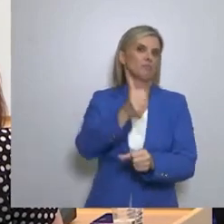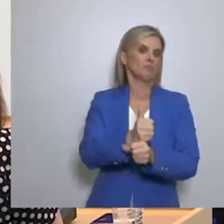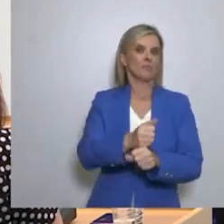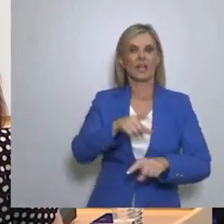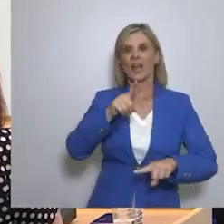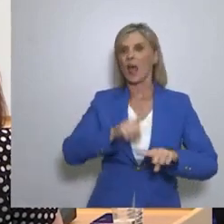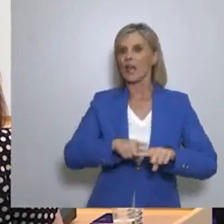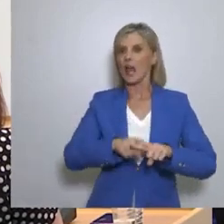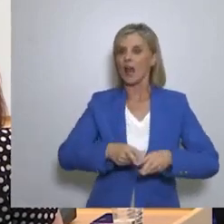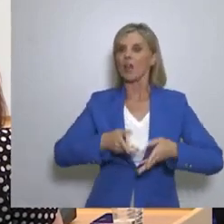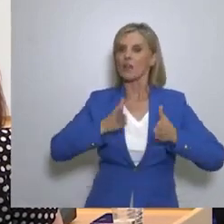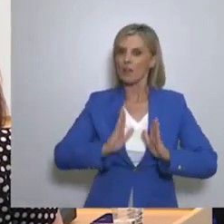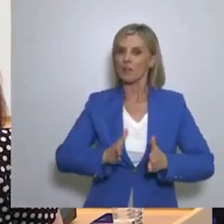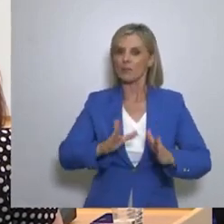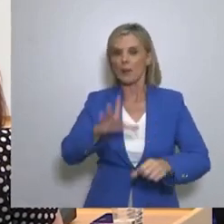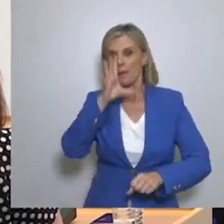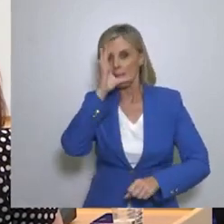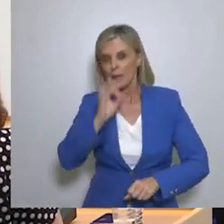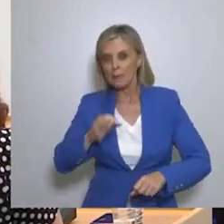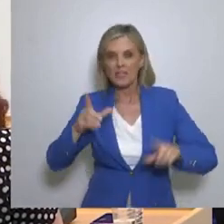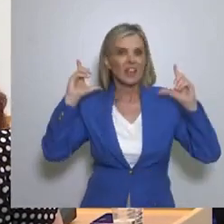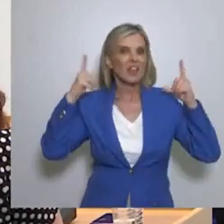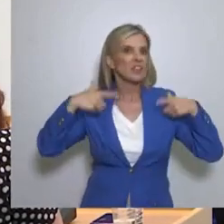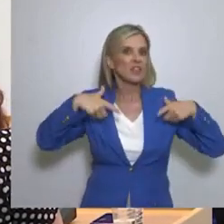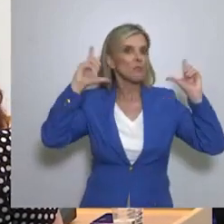σας στην πραγματική δημοκρατία?